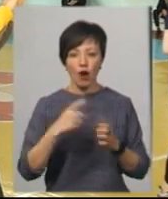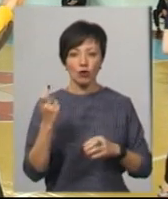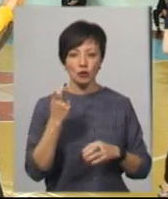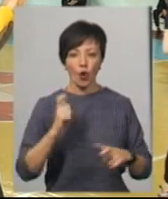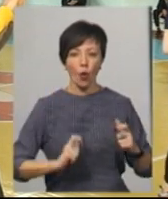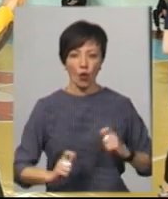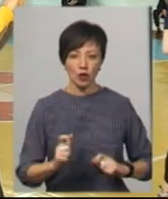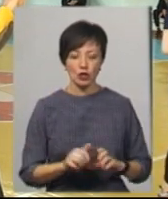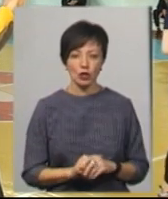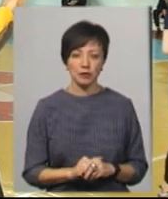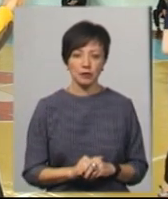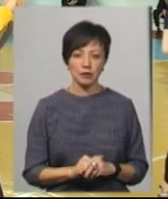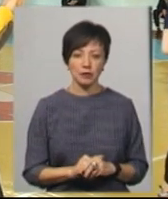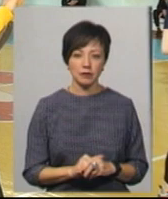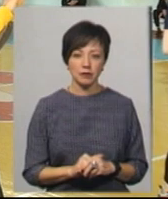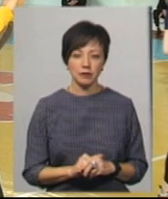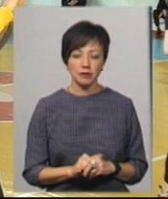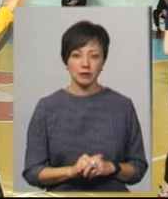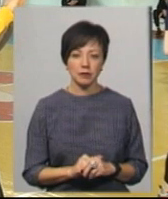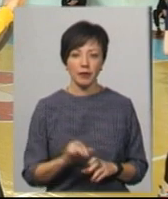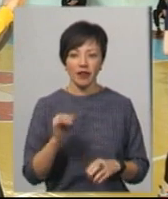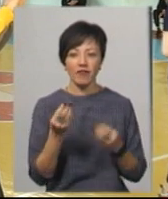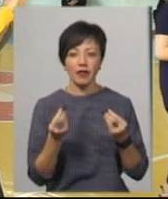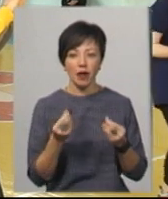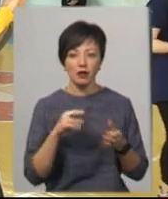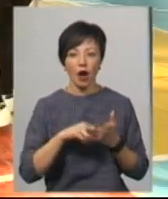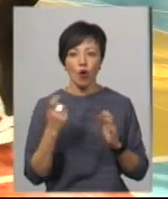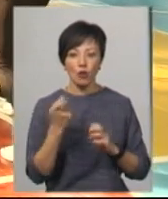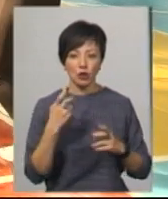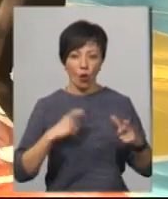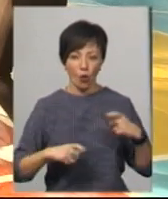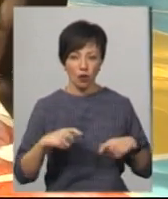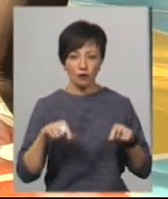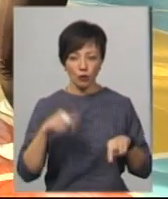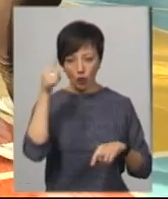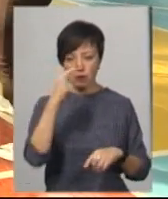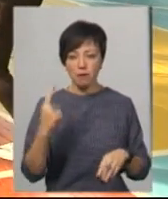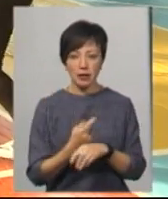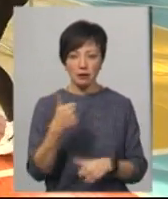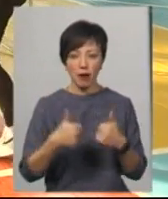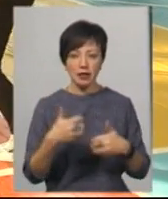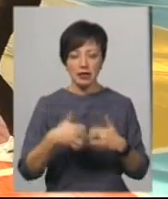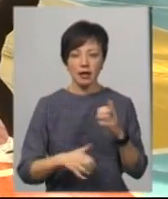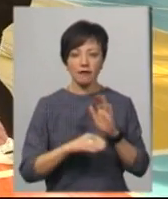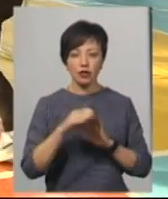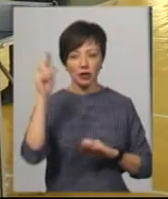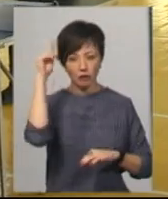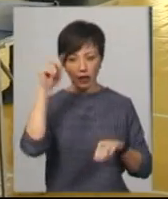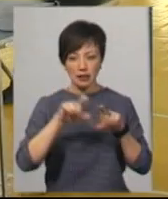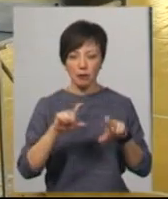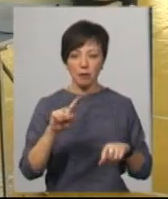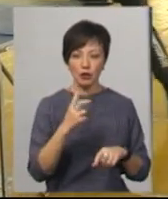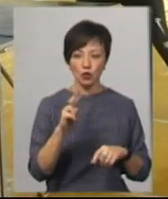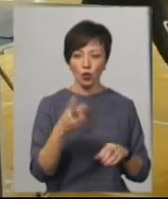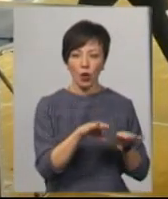коледж. І фінансо-економічний коледж. Цього року вперше змагання відбувається серед вищих навчальних закладів першого